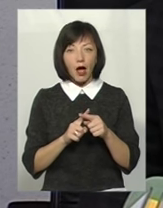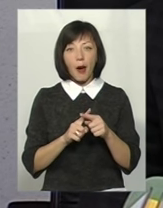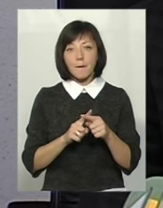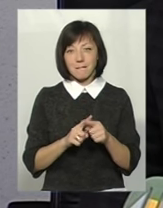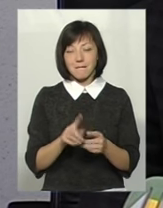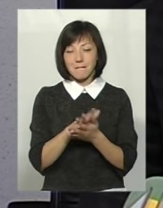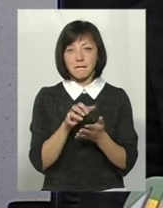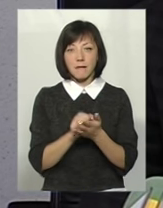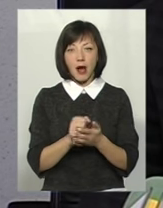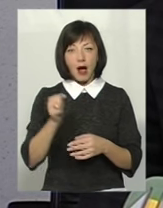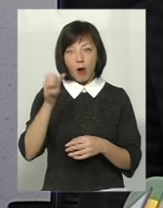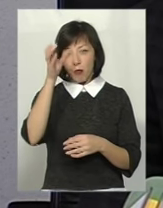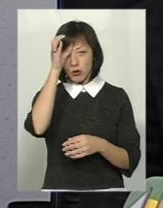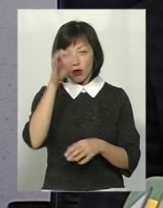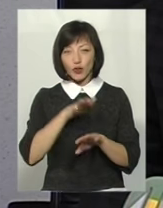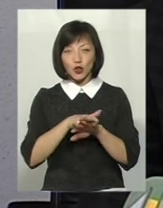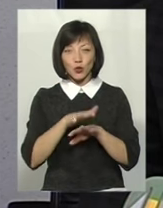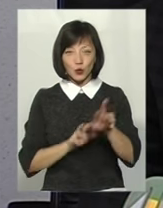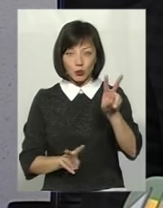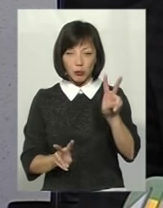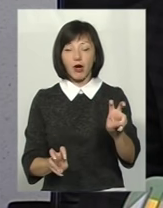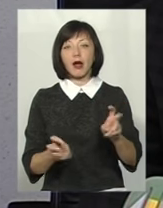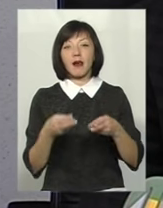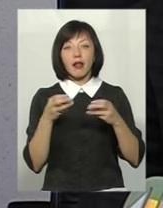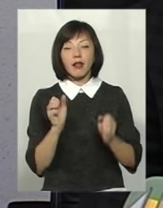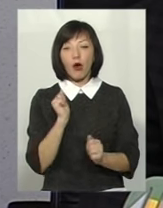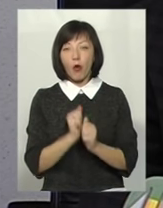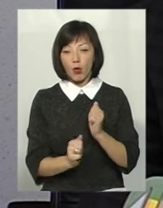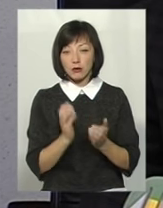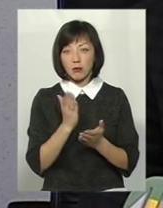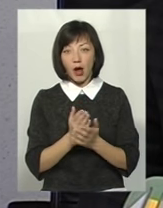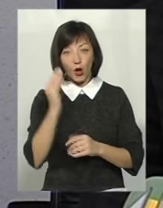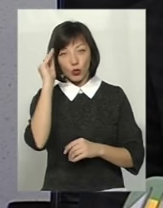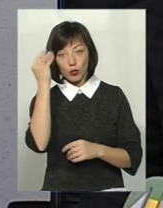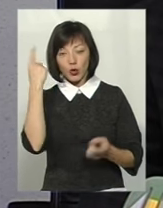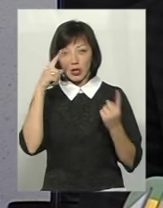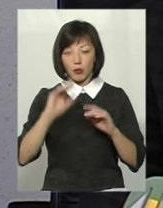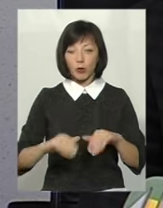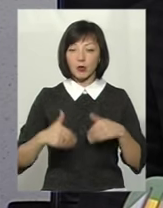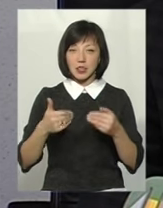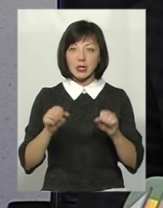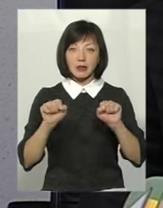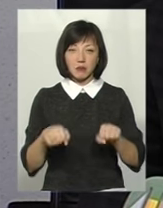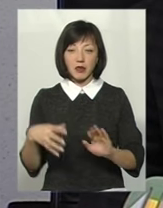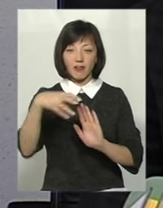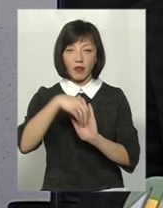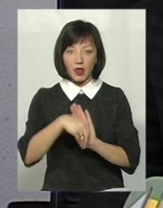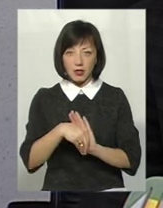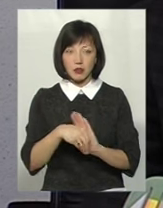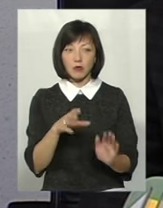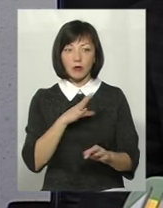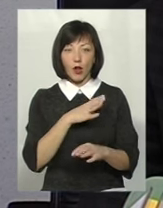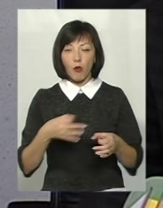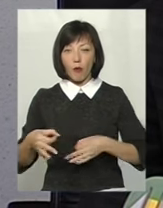з полум'яними промовами. Це мозковий штурм, де кожен, хто має якусь думку, ідею, пропозицію, зміг її внести. Вона була